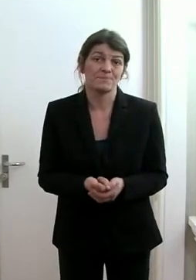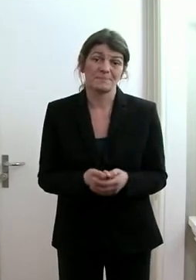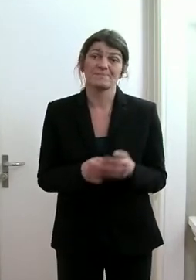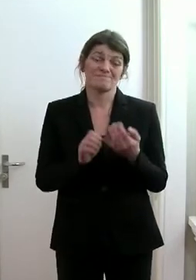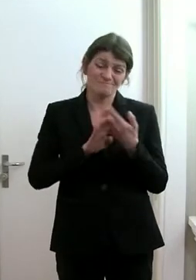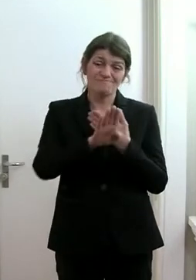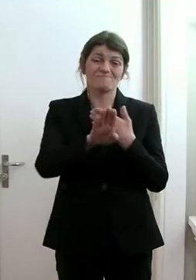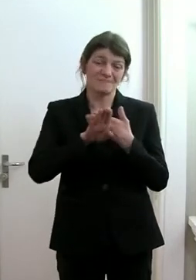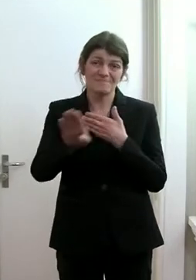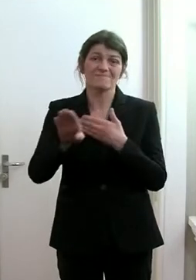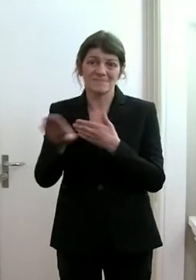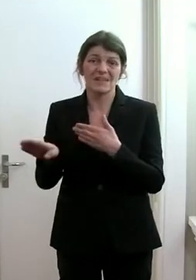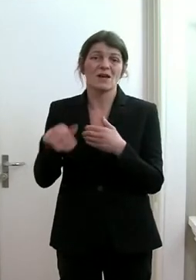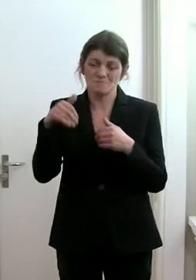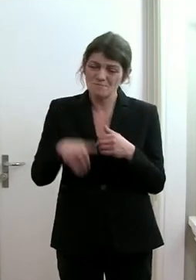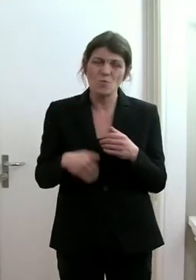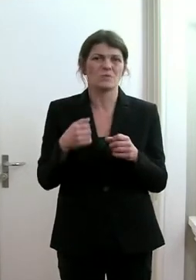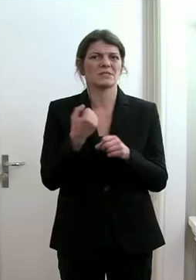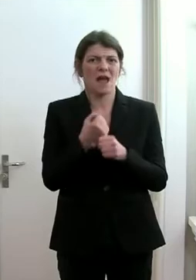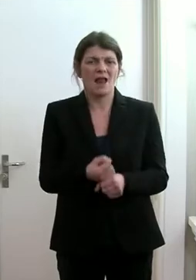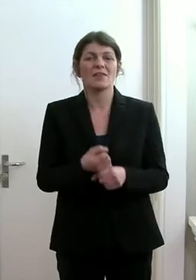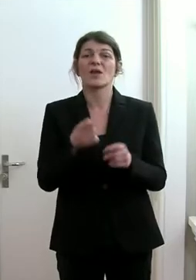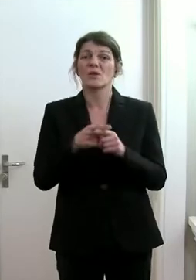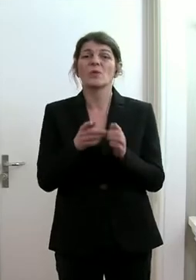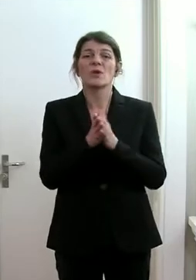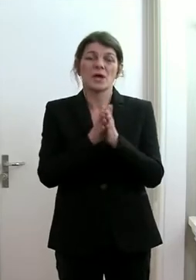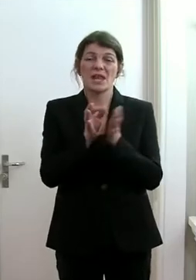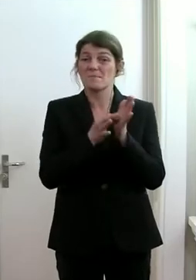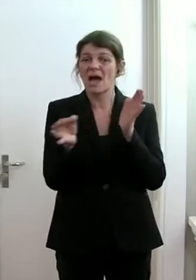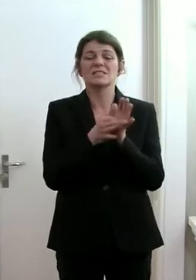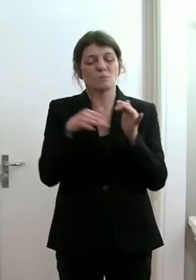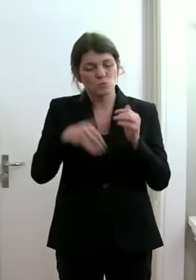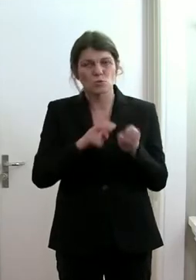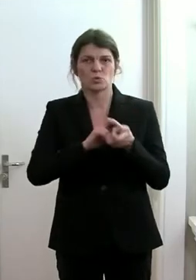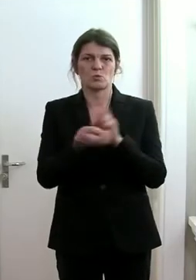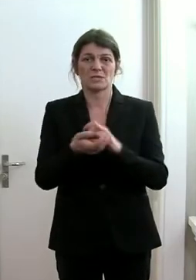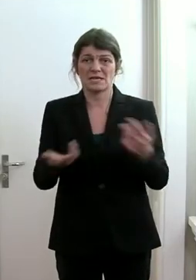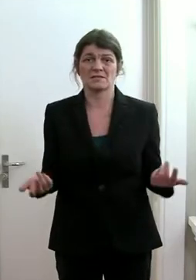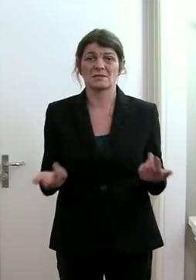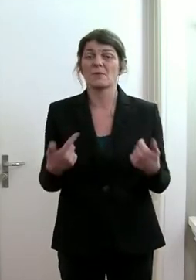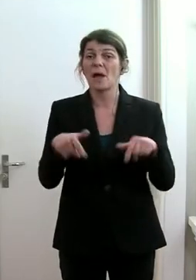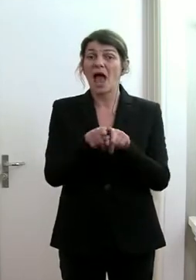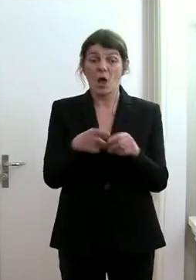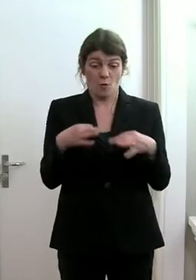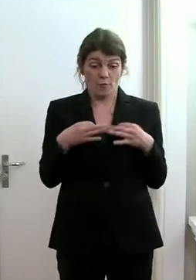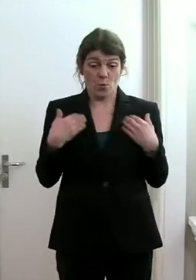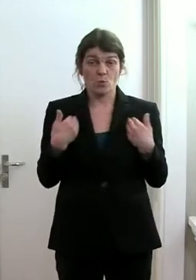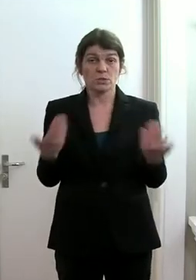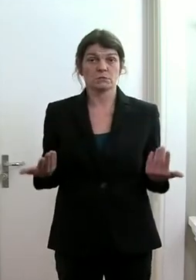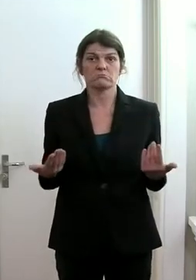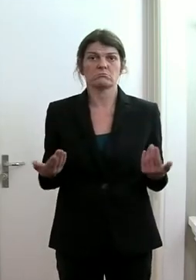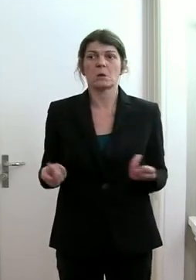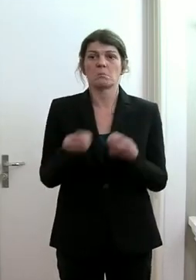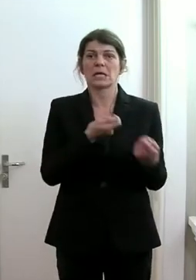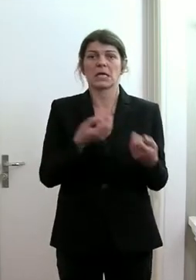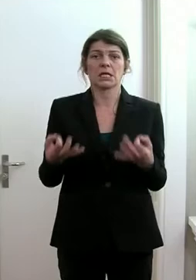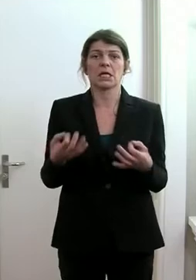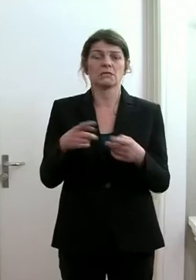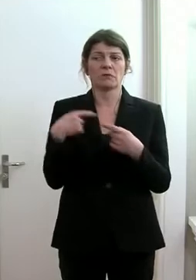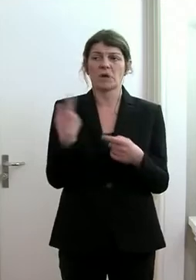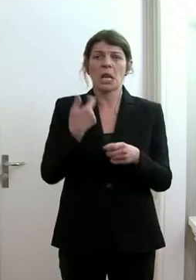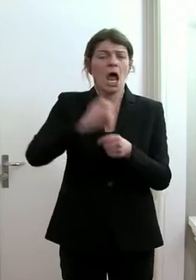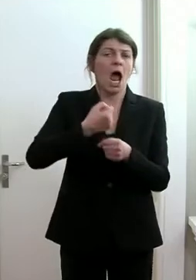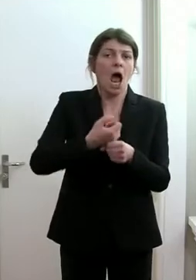Distanz- und Hygienemassnahmen umzusetzen. Das gilt aber auch für uns. Es nutzt nichts, wenn wir uns in der Arbeit